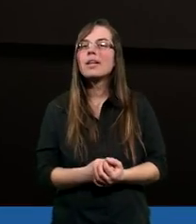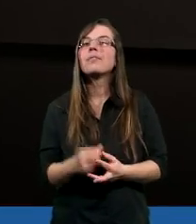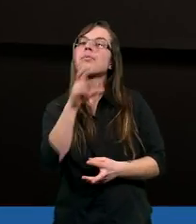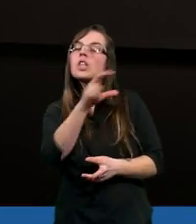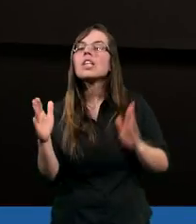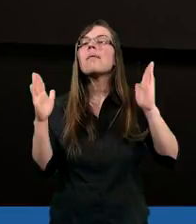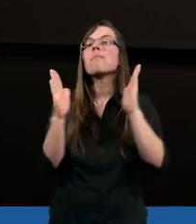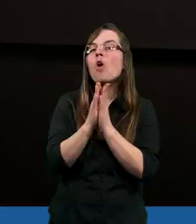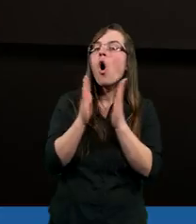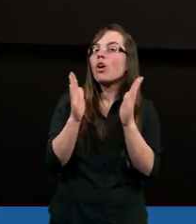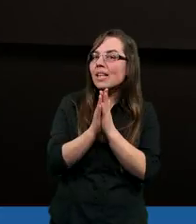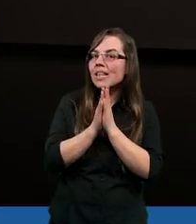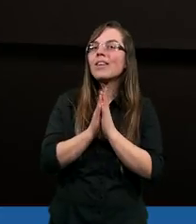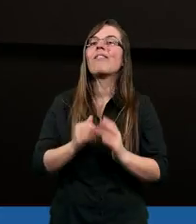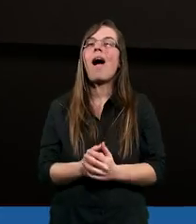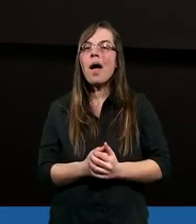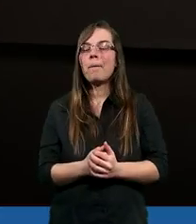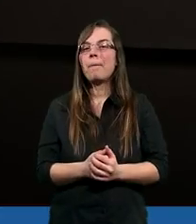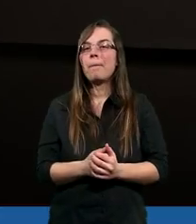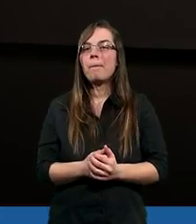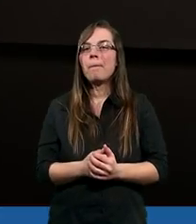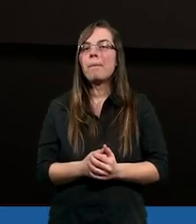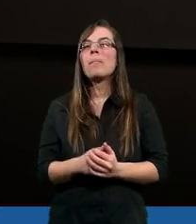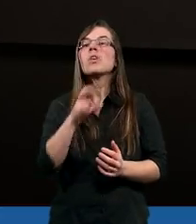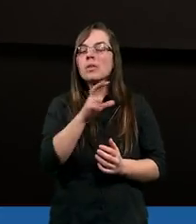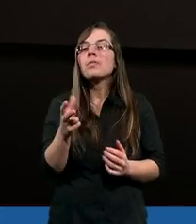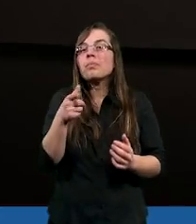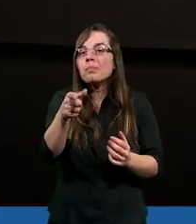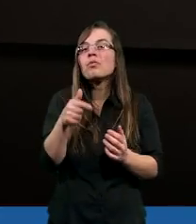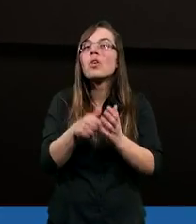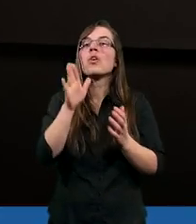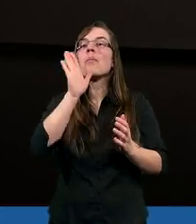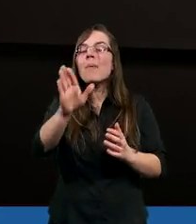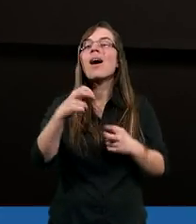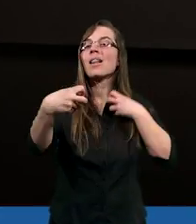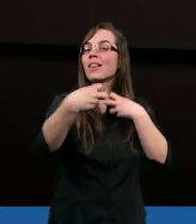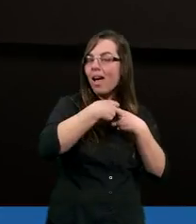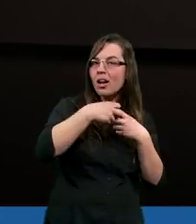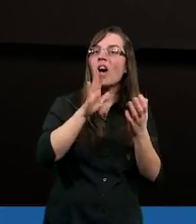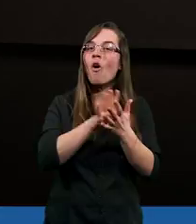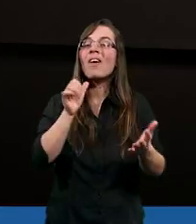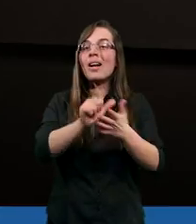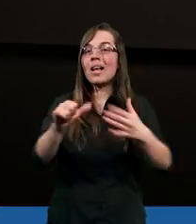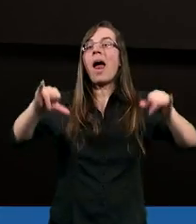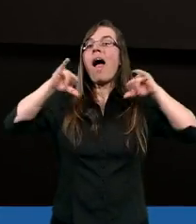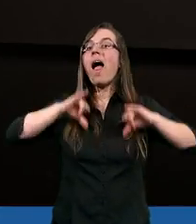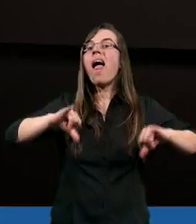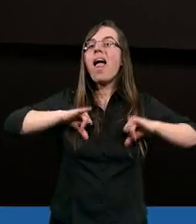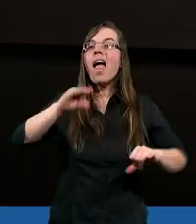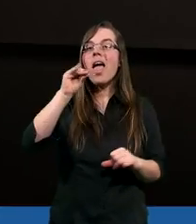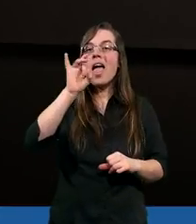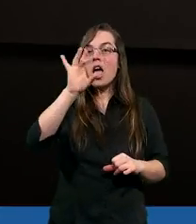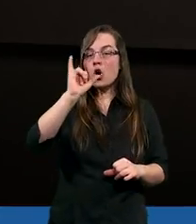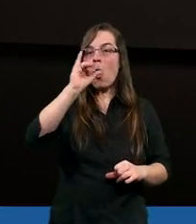czy w modlitwie, czy modlitwa nasza nacechowana jest egoizmem,